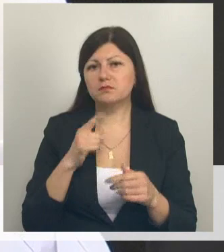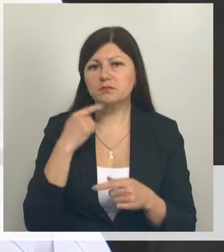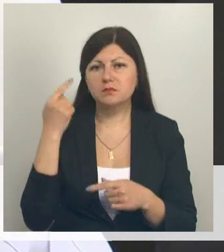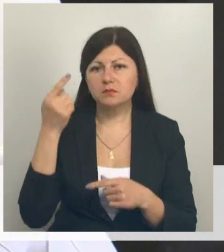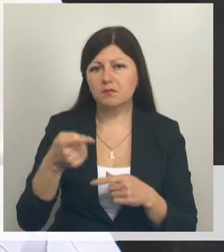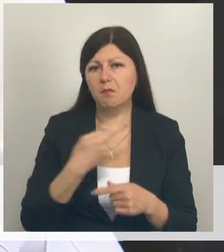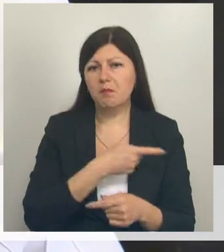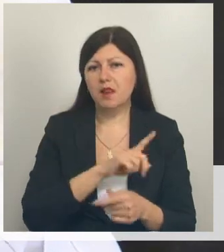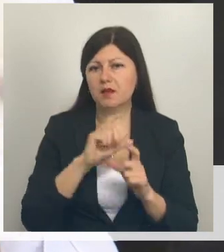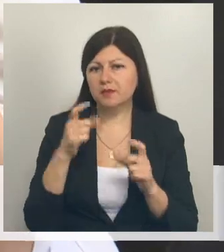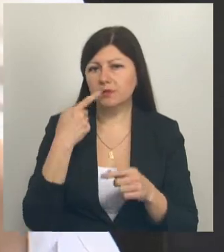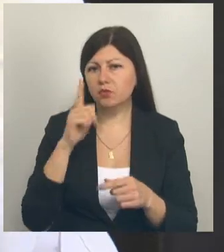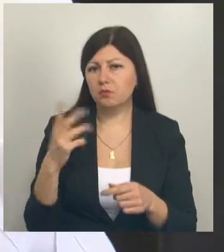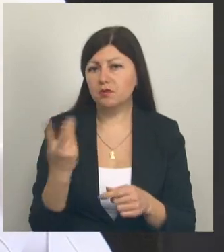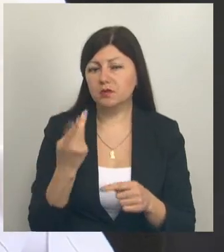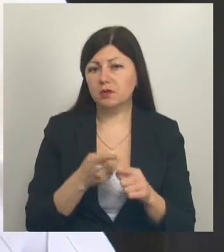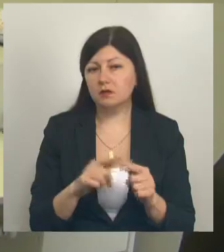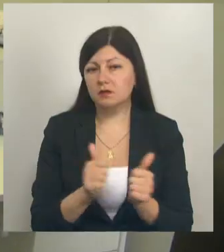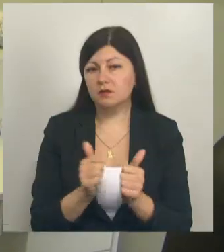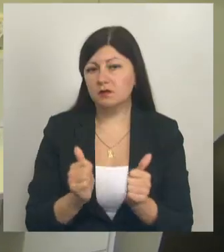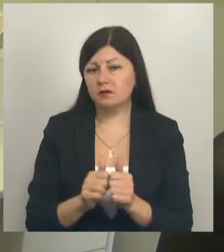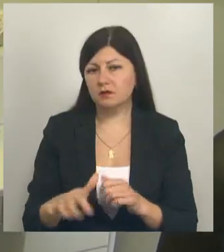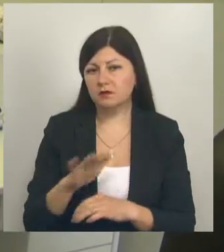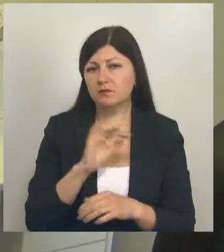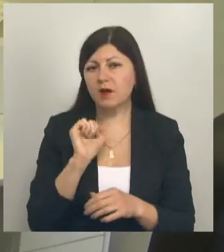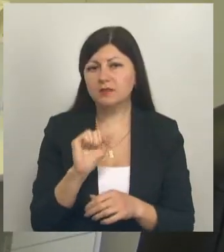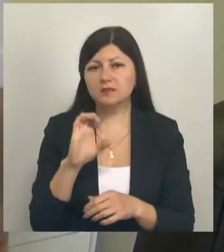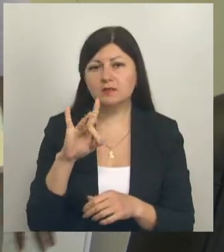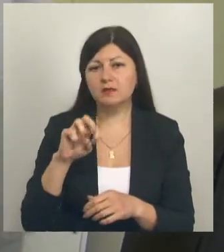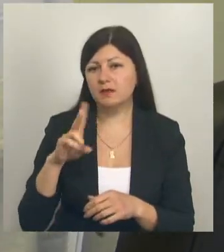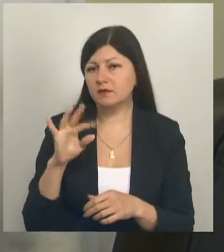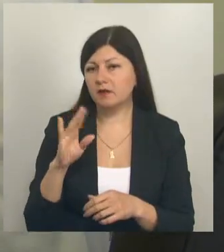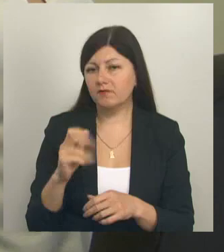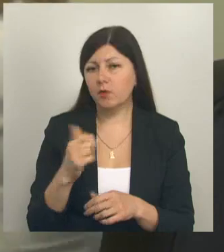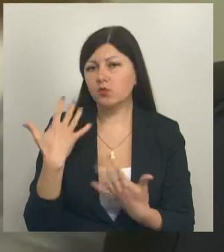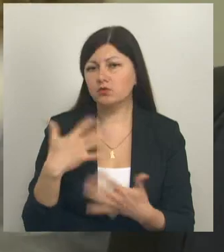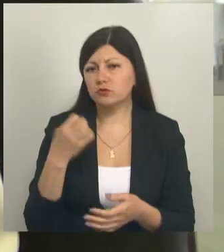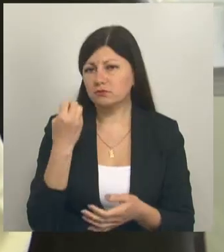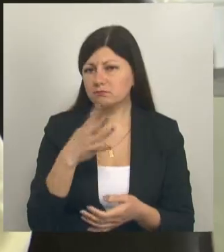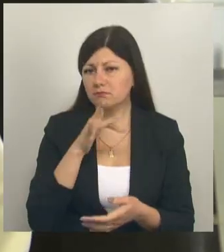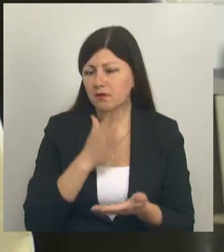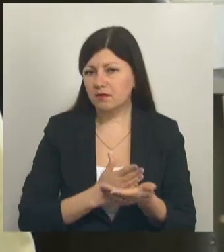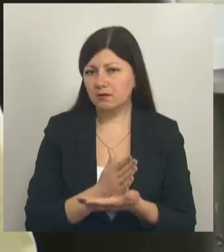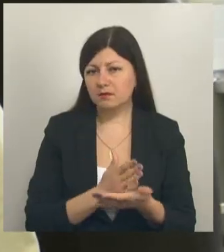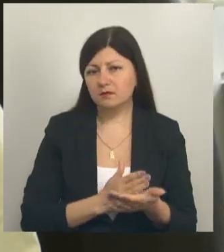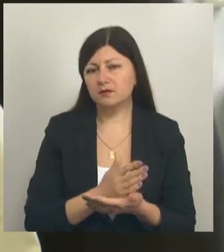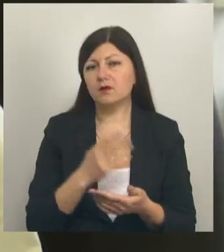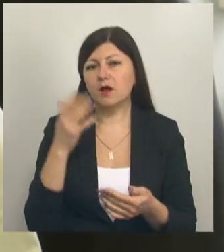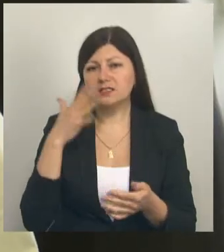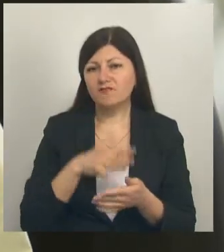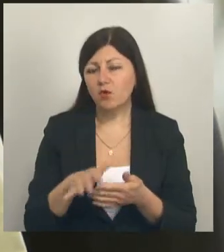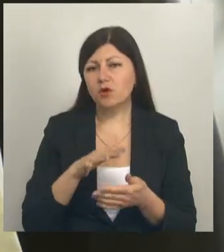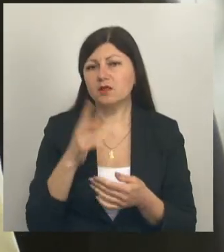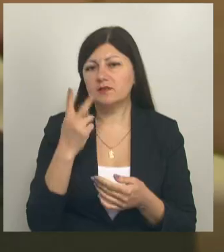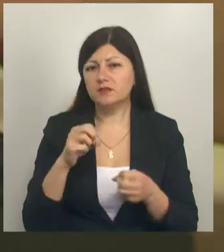поликлинику номер три. То есть это шаговая доступность. Александра Стрельникова в первичном звене 14 лет. Освоила две специальности.